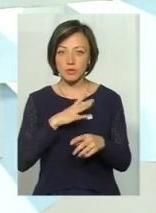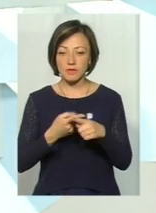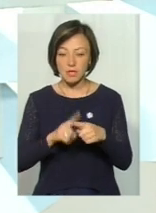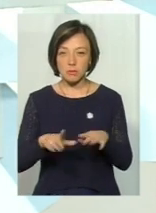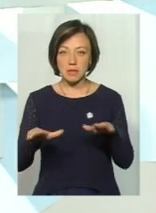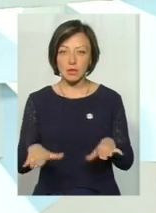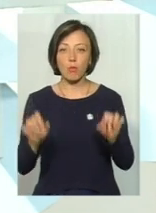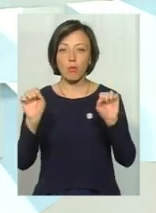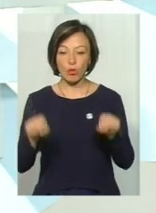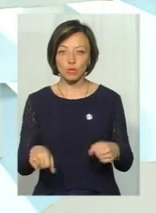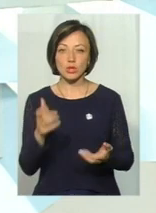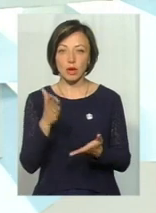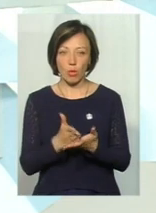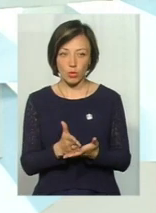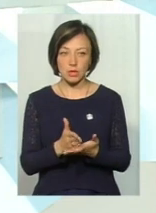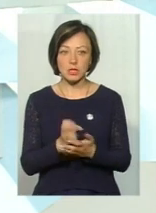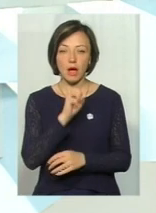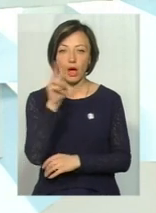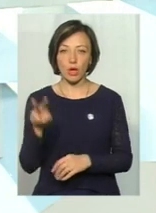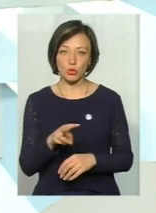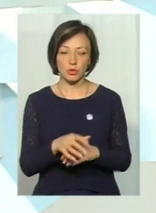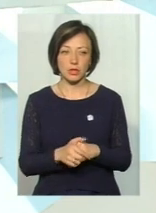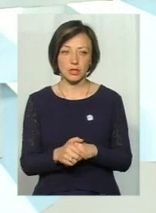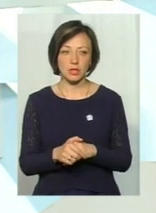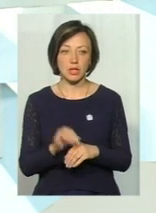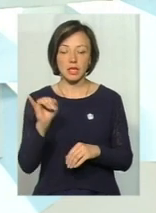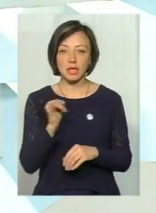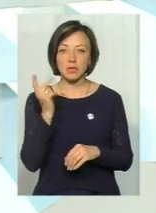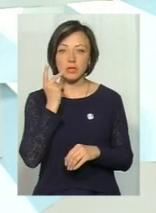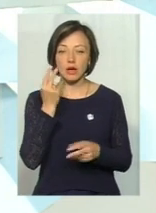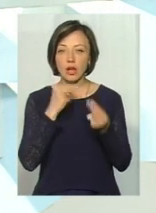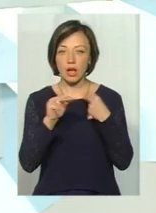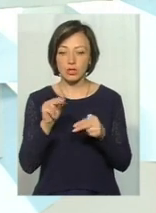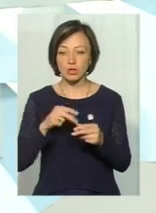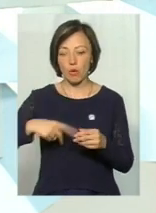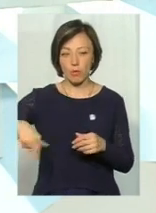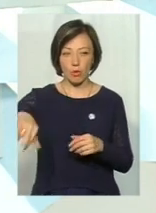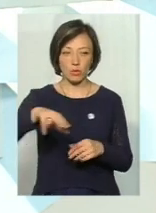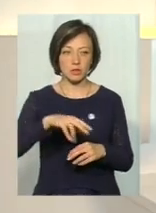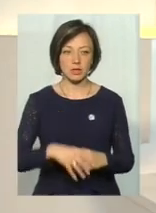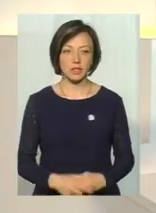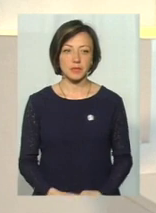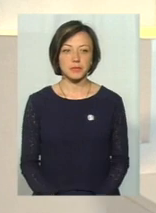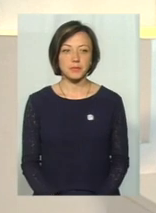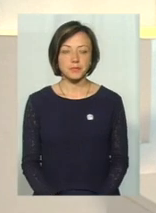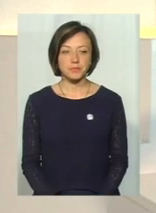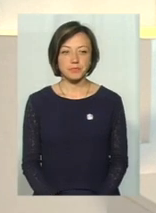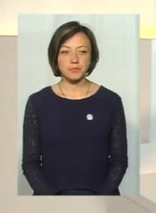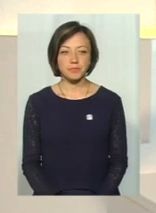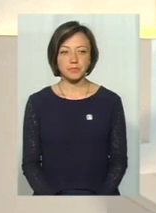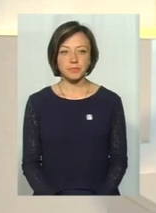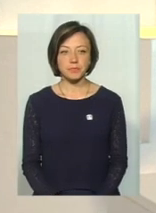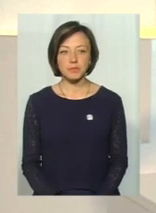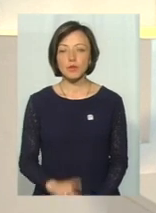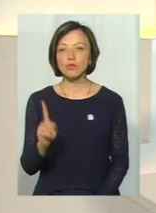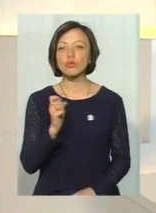місцях можуть знаходитися гадюки. І, як правило, краще обходити. Дякую. Про те, що